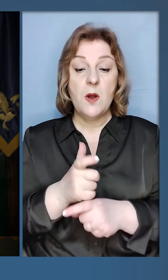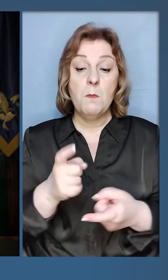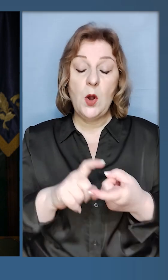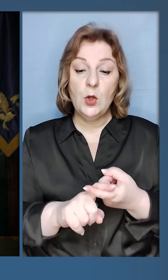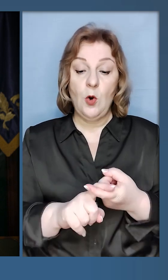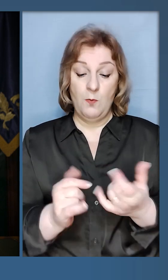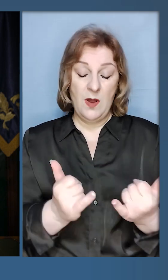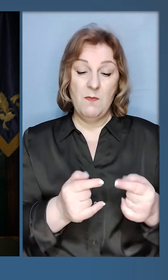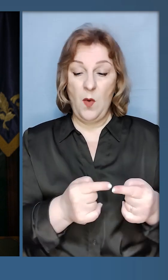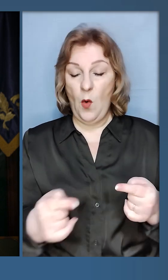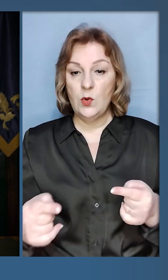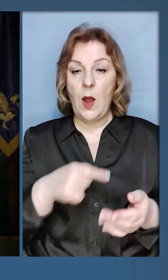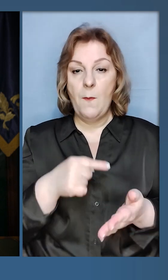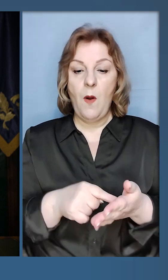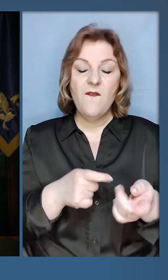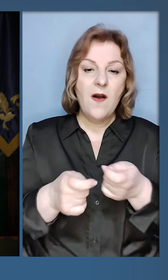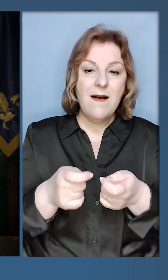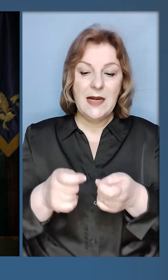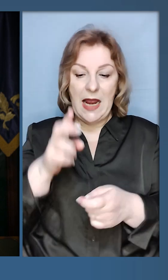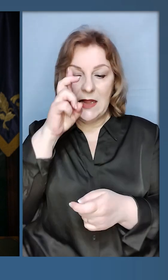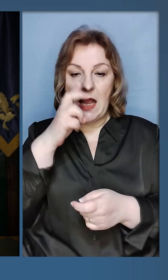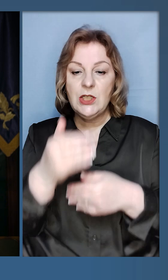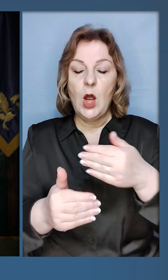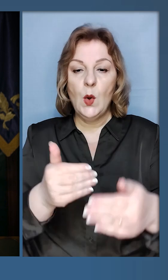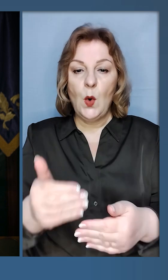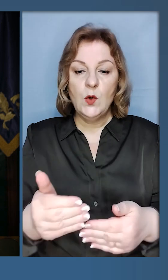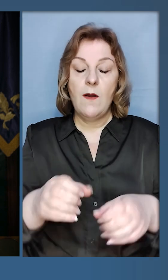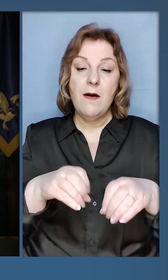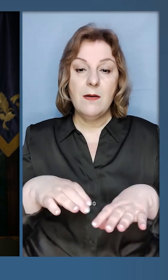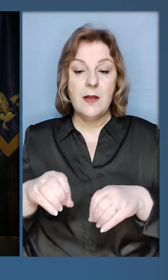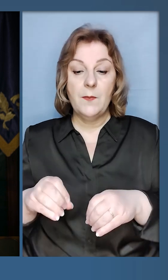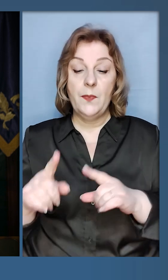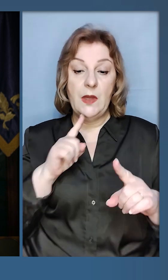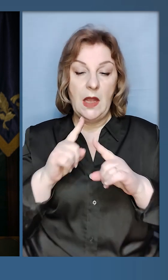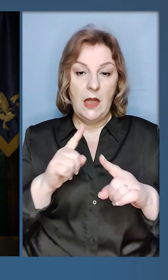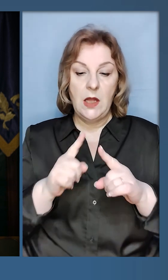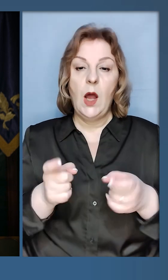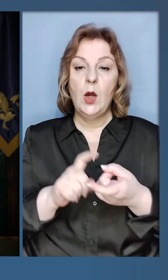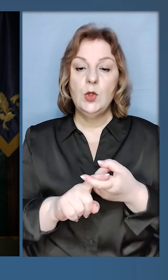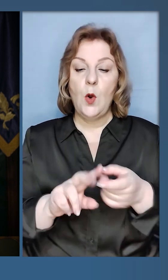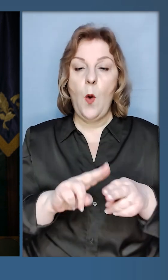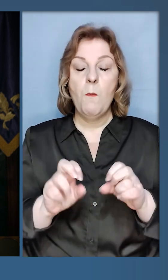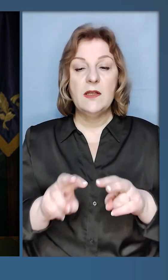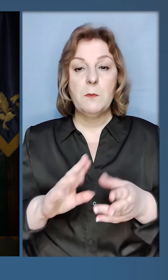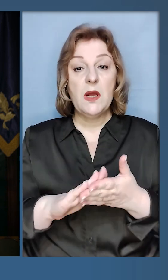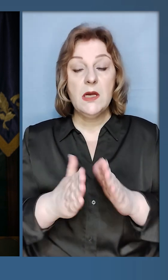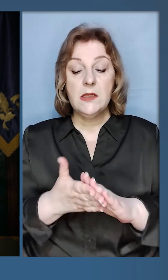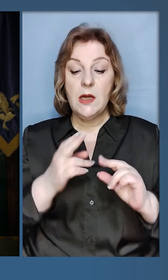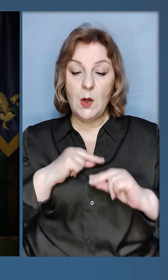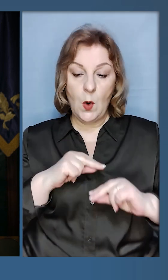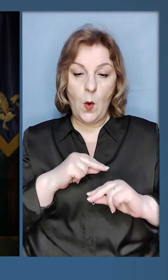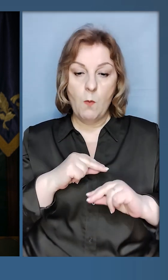щодо поточних питань, координація, державних кроків, рішень. Нарада щодо безпекової